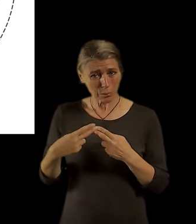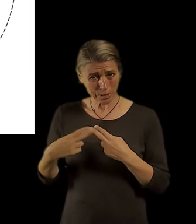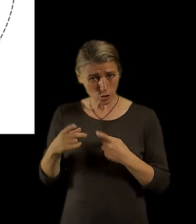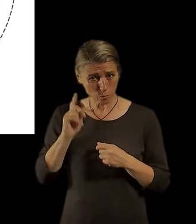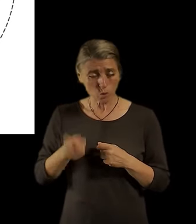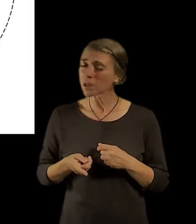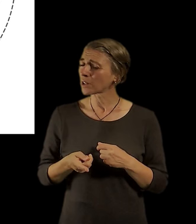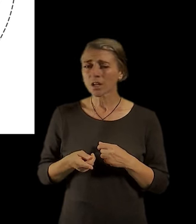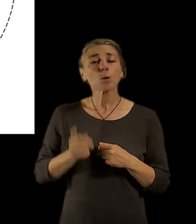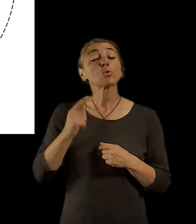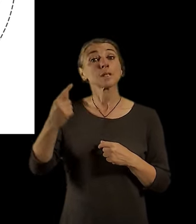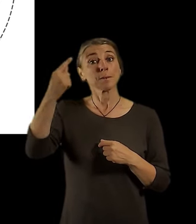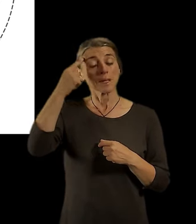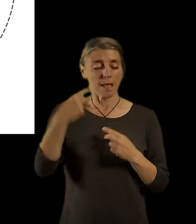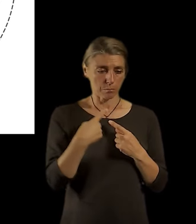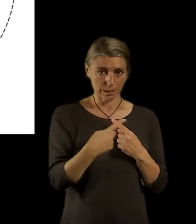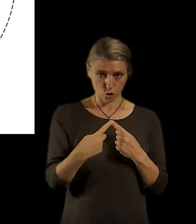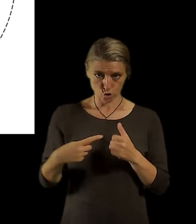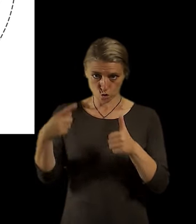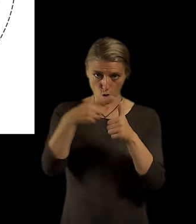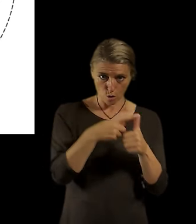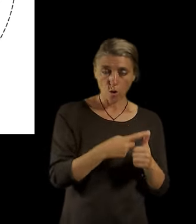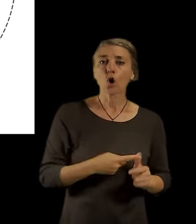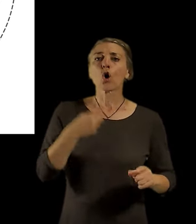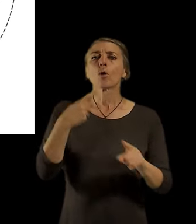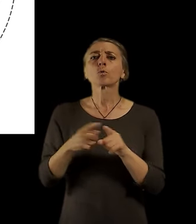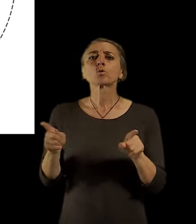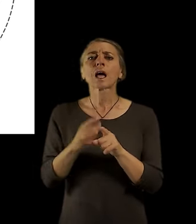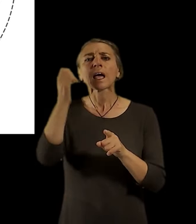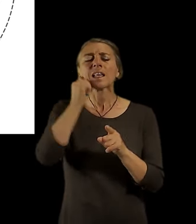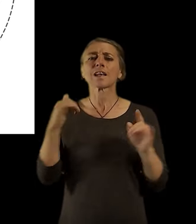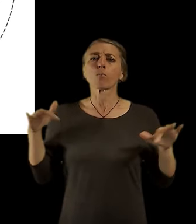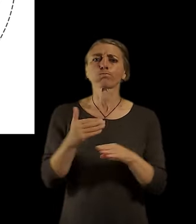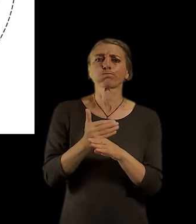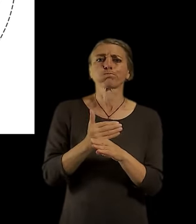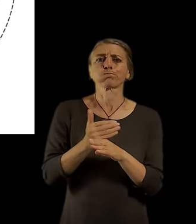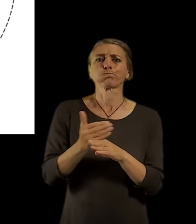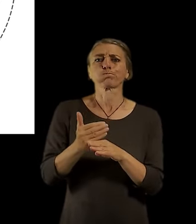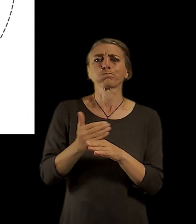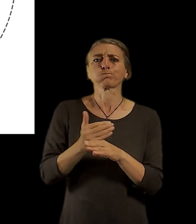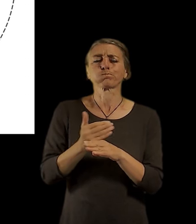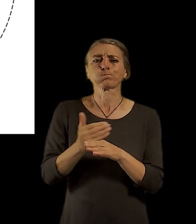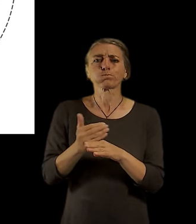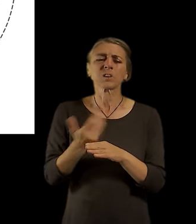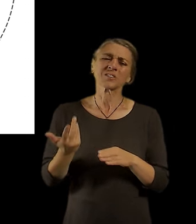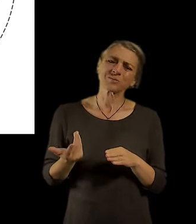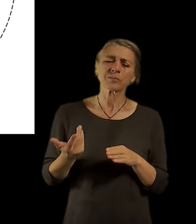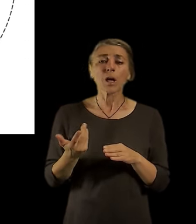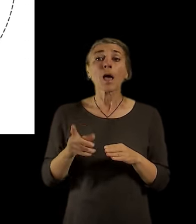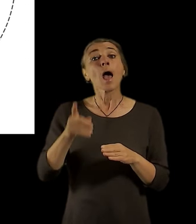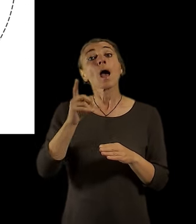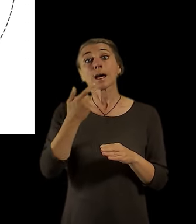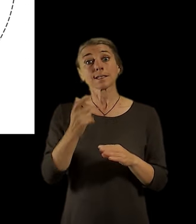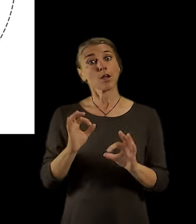té vzdálenosti, tedy té proximity, se přidává hustota zalidnění. To znamená, že aby jsme měli dobré 15-minutové město,